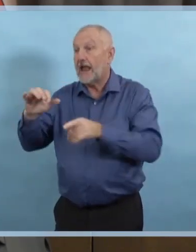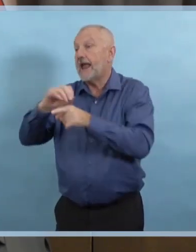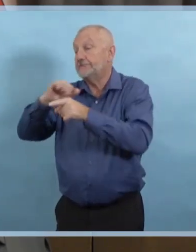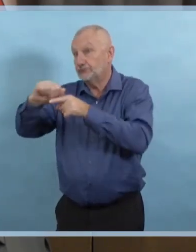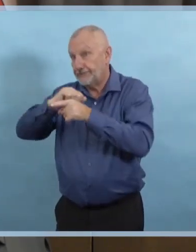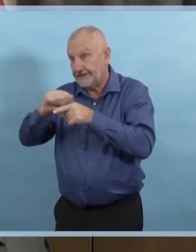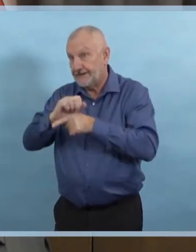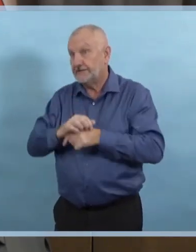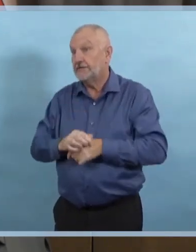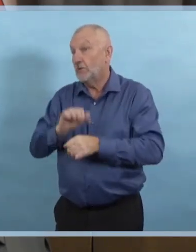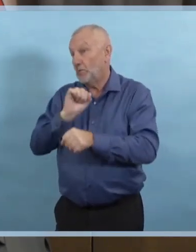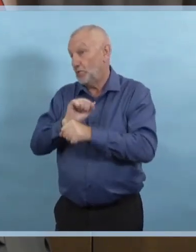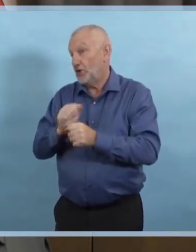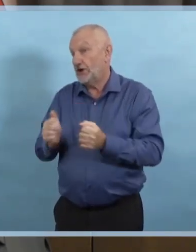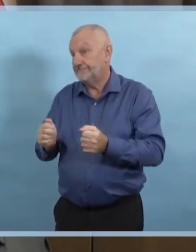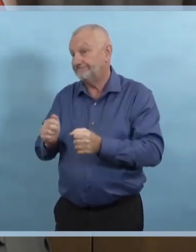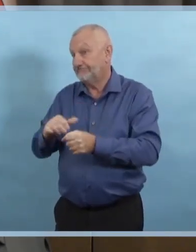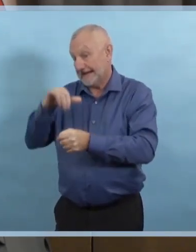l'augmentation des chiffres.